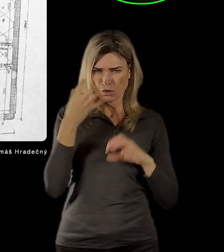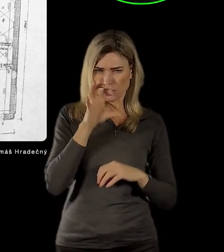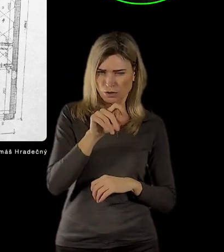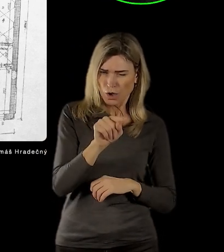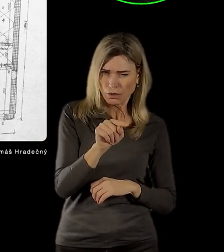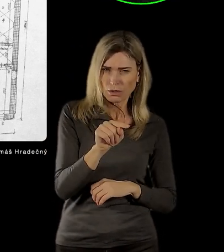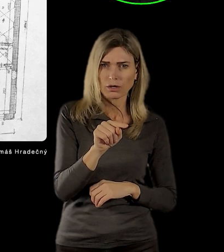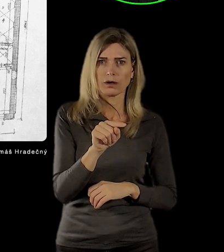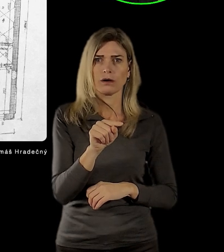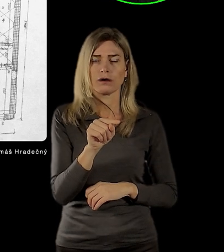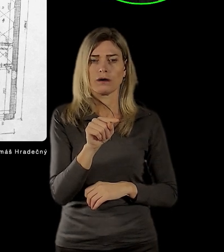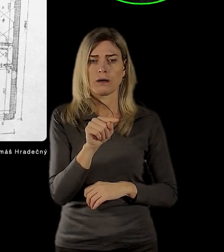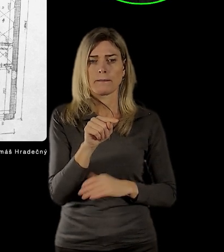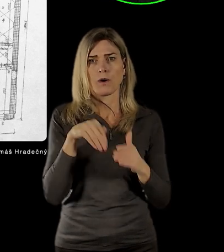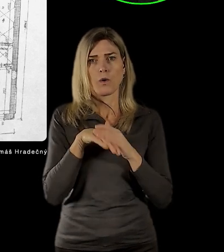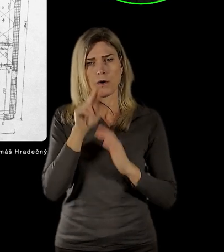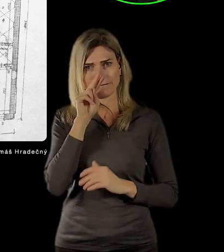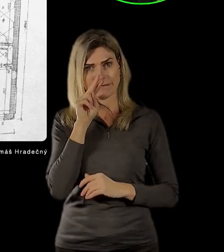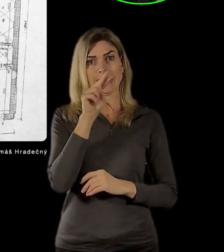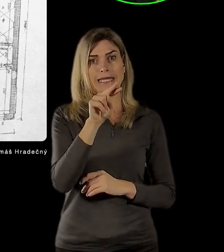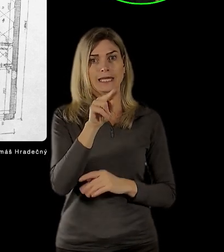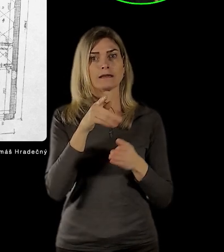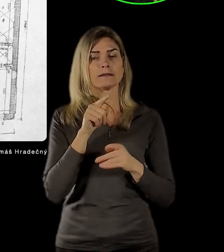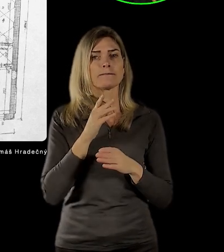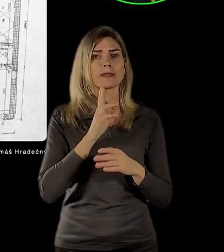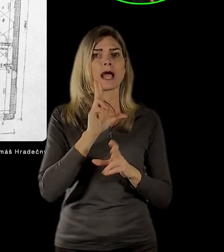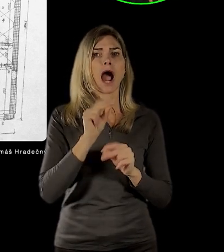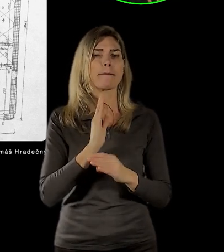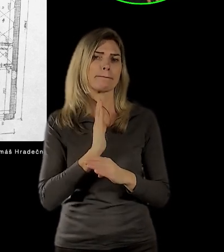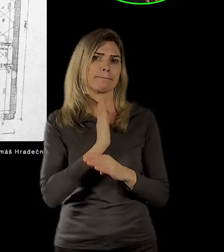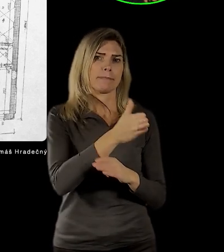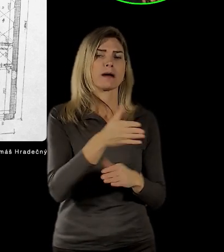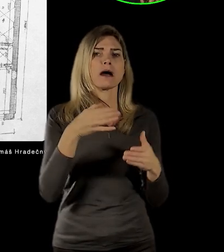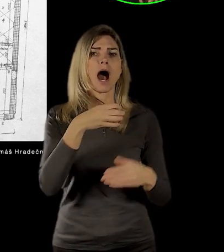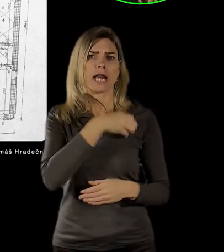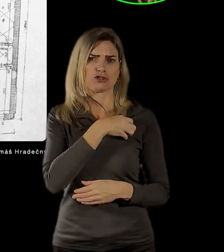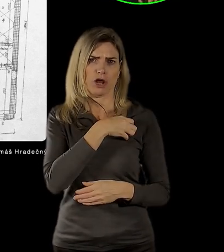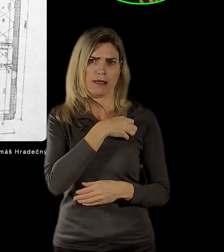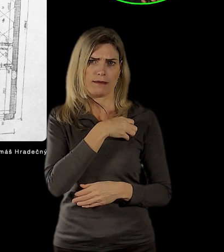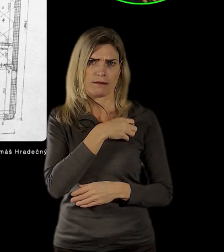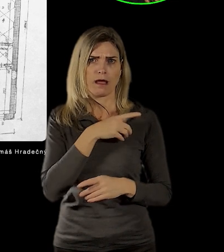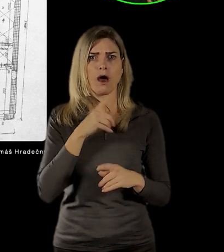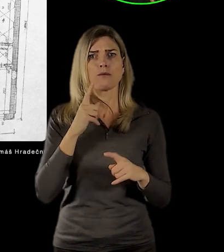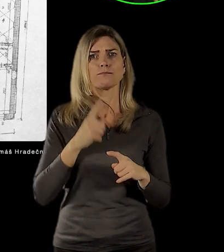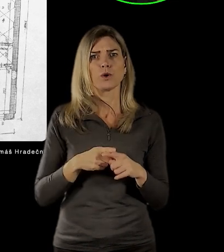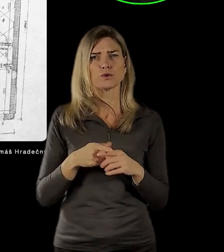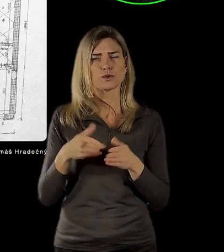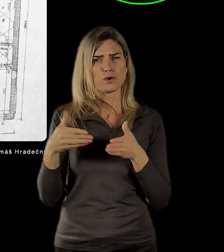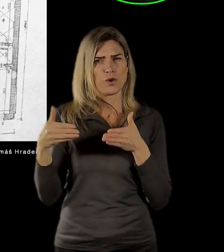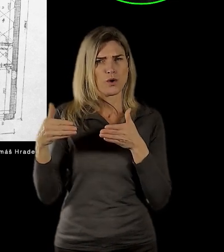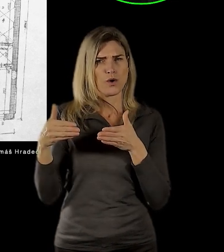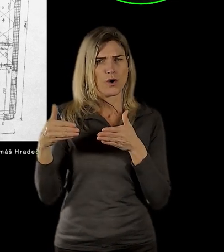kde je pohled do ulice směrem k Hračanům a dům po pravé straně